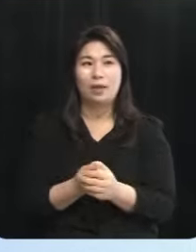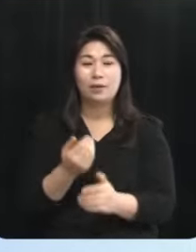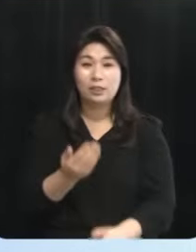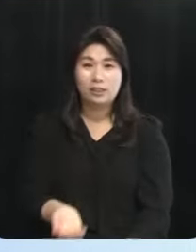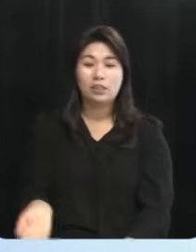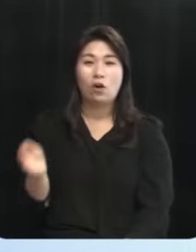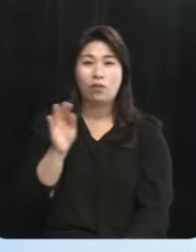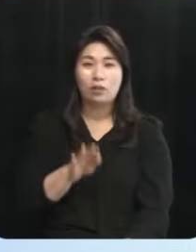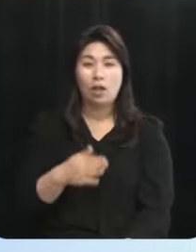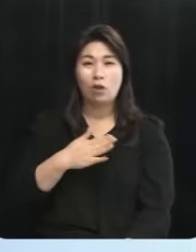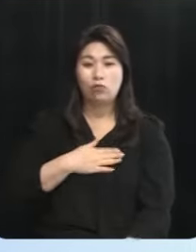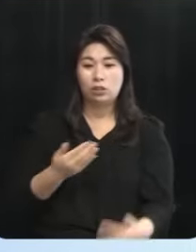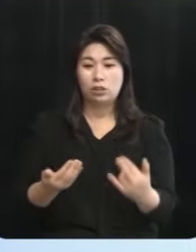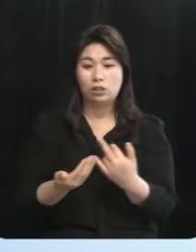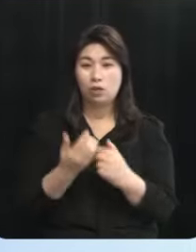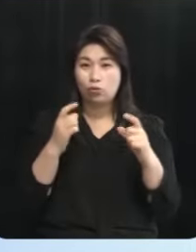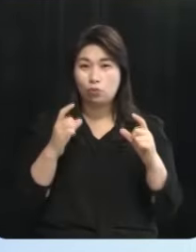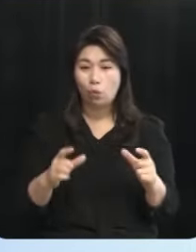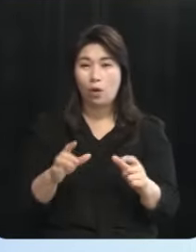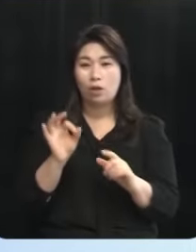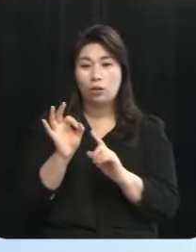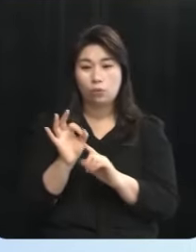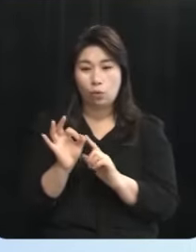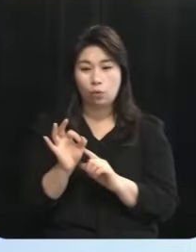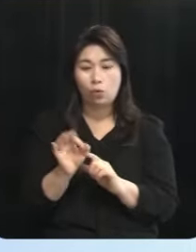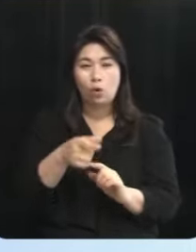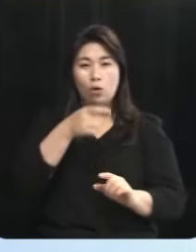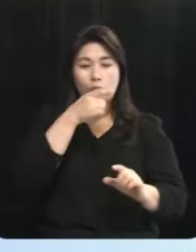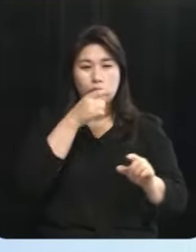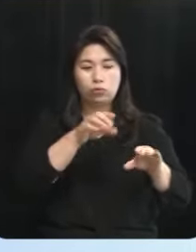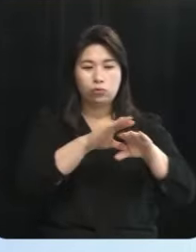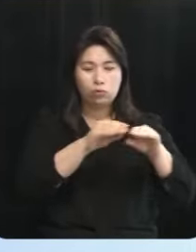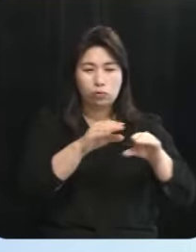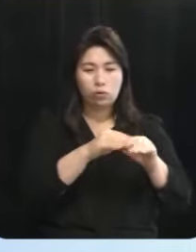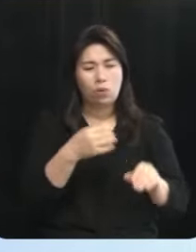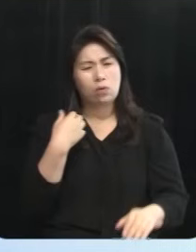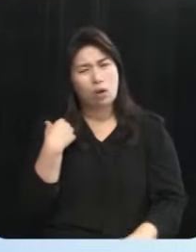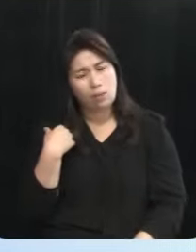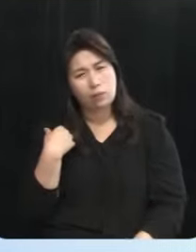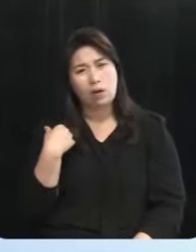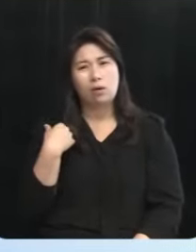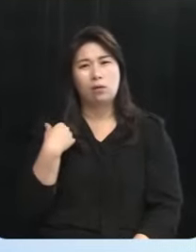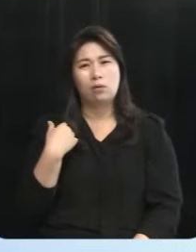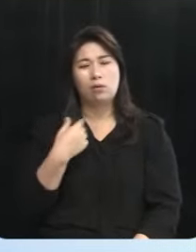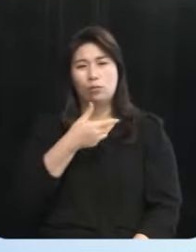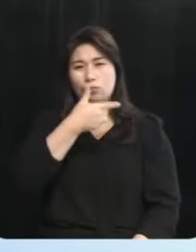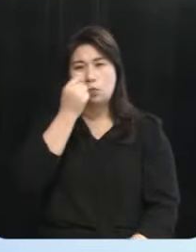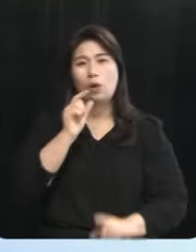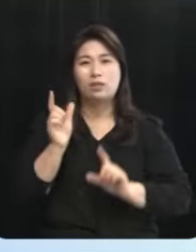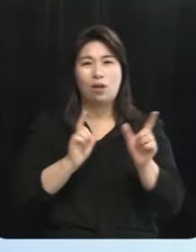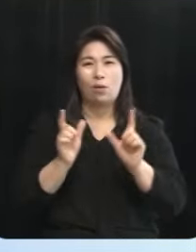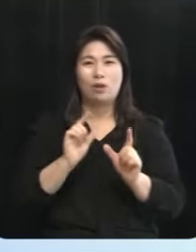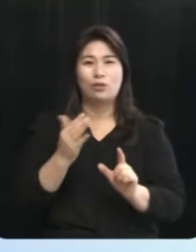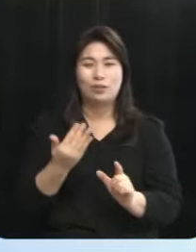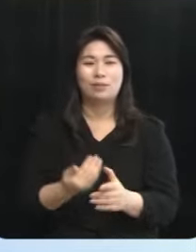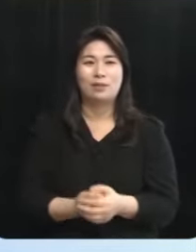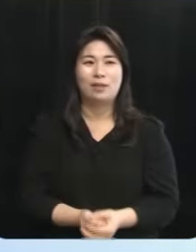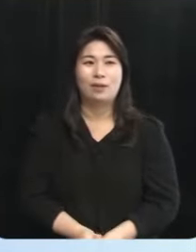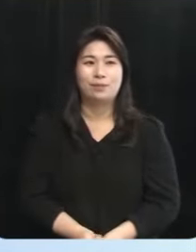우리 제주의 도로, 상하수도 시설로 감당하기에는 인프로가 부족한 상황이 됐습니다